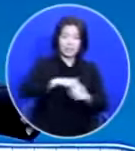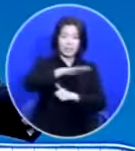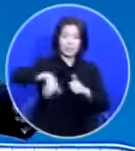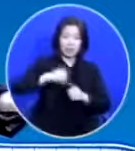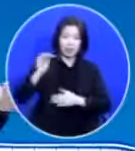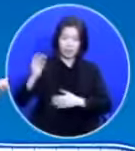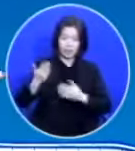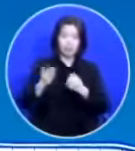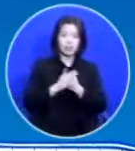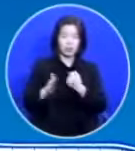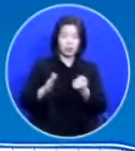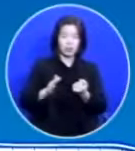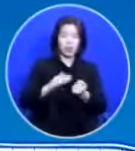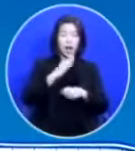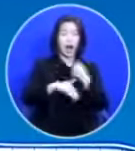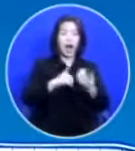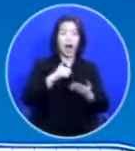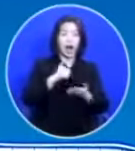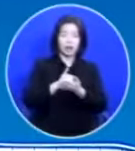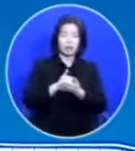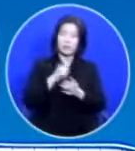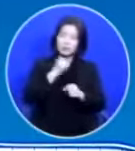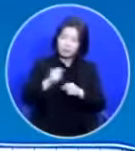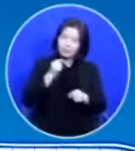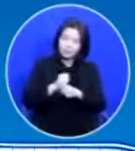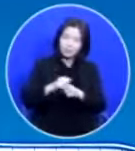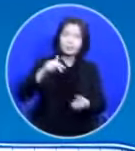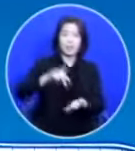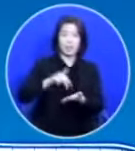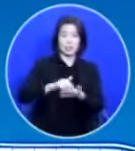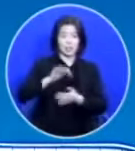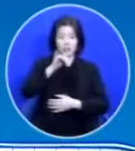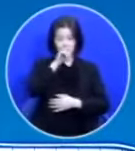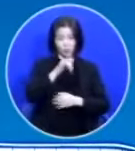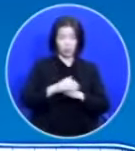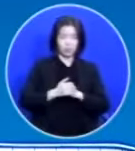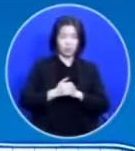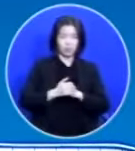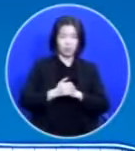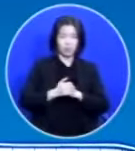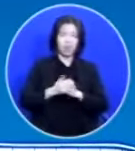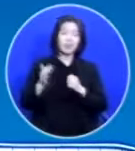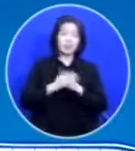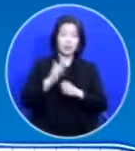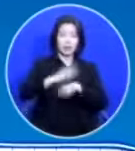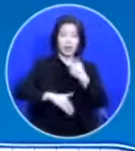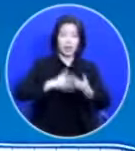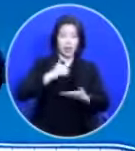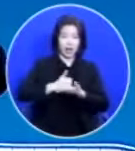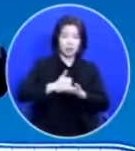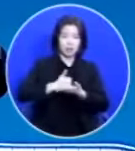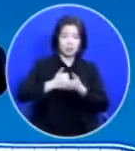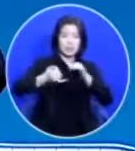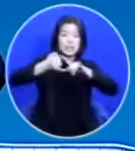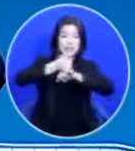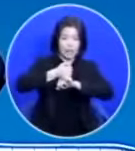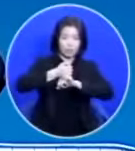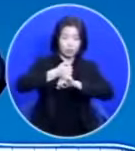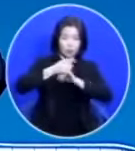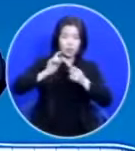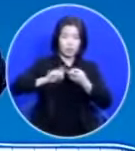하나님께서 난감하신 형편이 된 거죠 그래서 하나님이 언약을